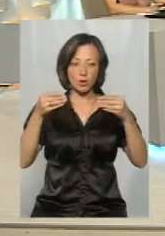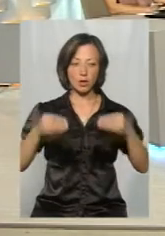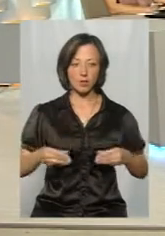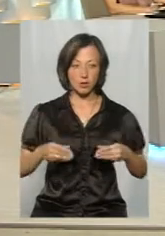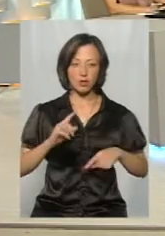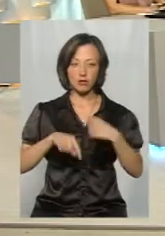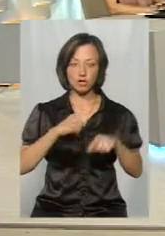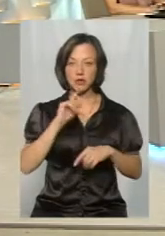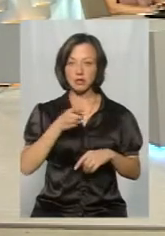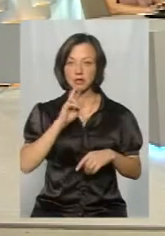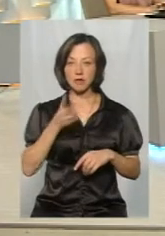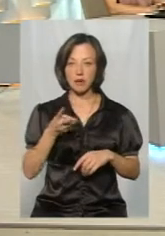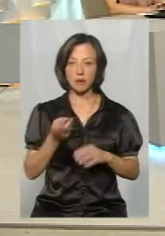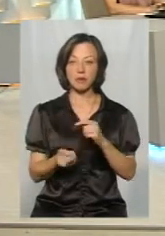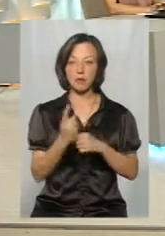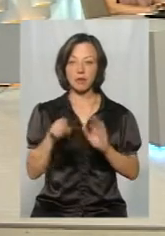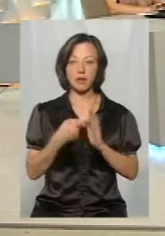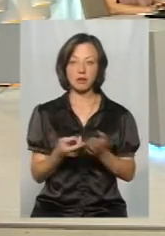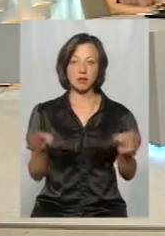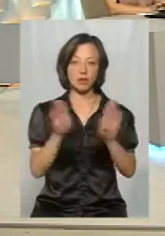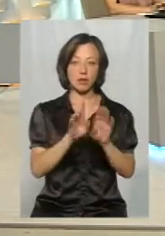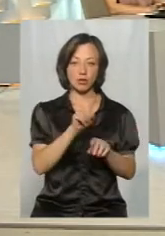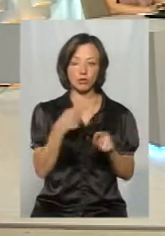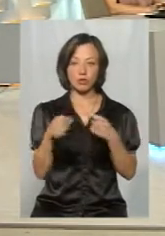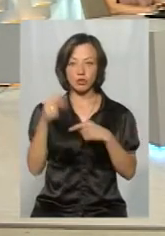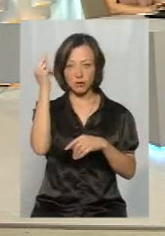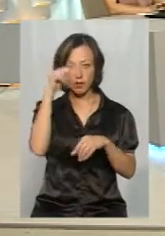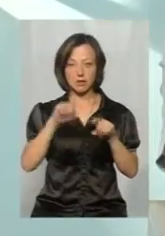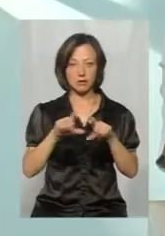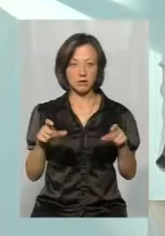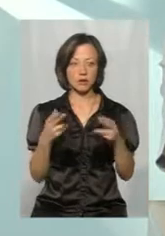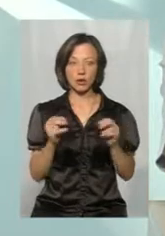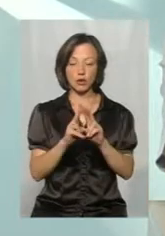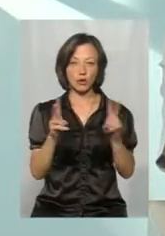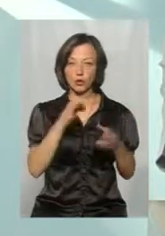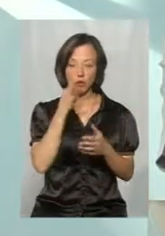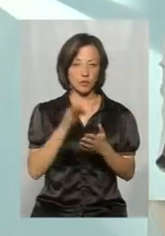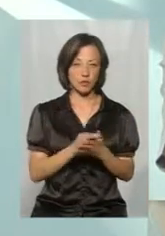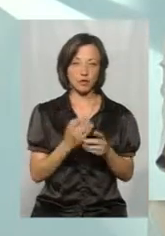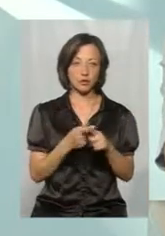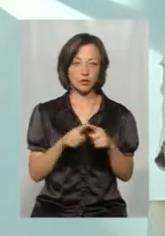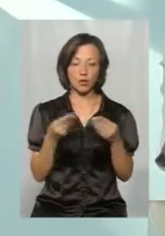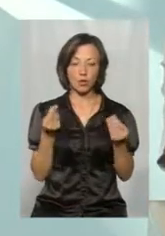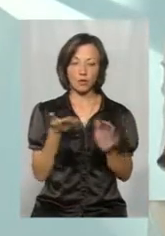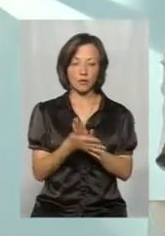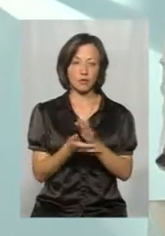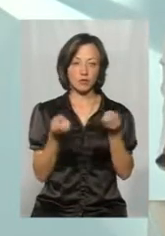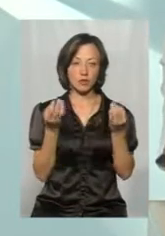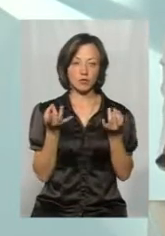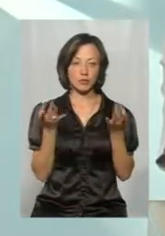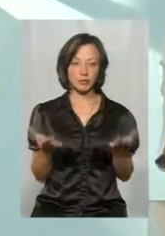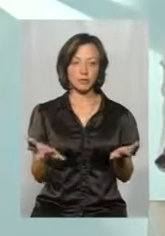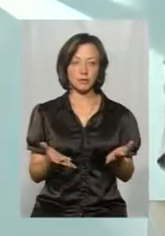А потім через рік-два ставимо питання про закриття того чи іншого навчального закладу, так? І ніхто не несе відповідальність за те, що ці кошти просто